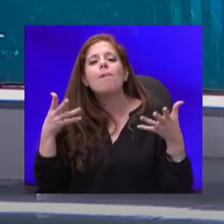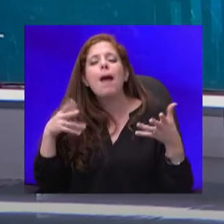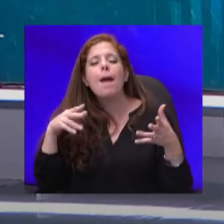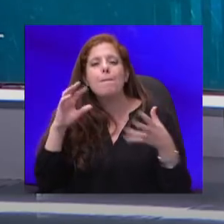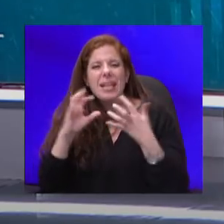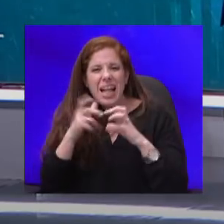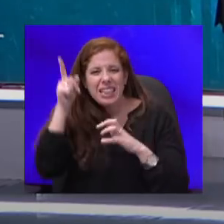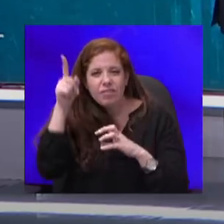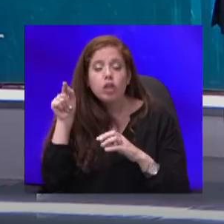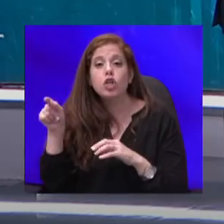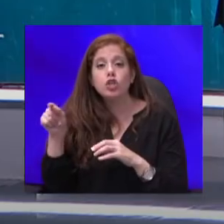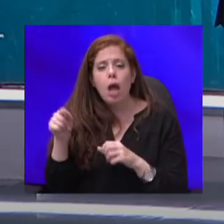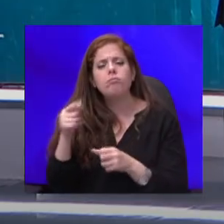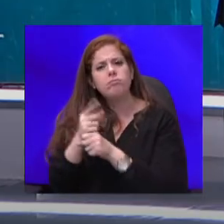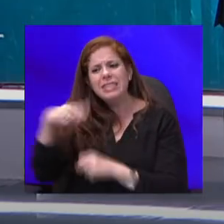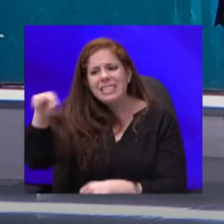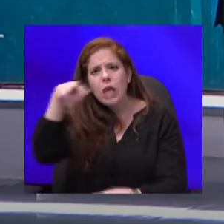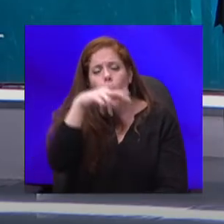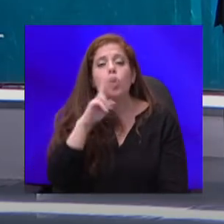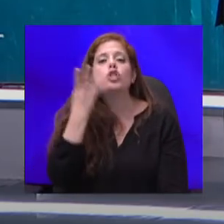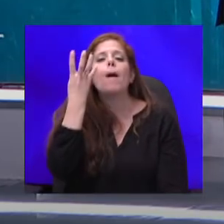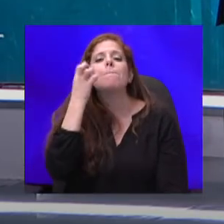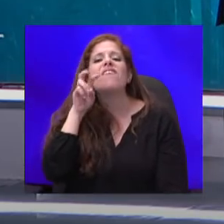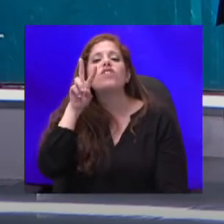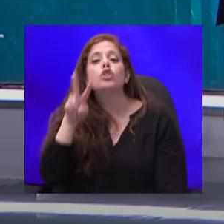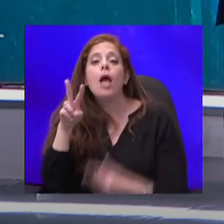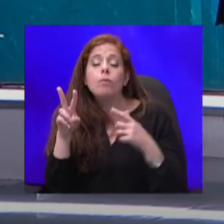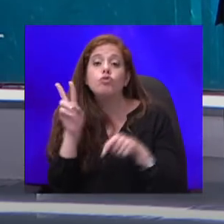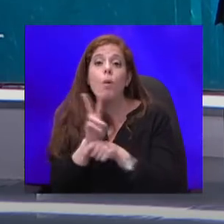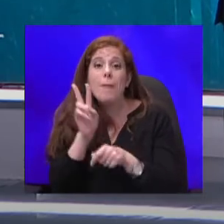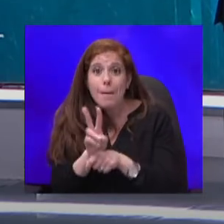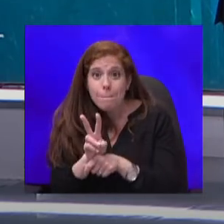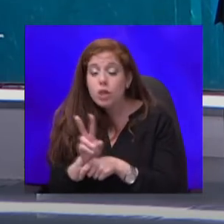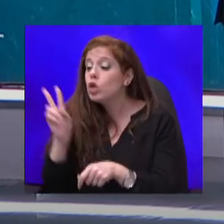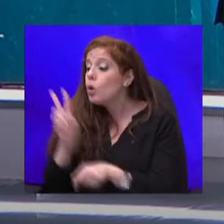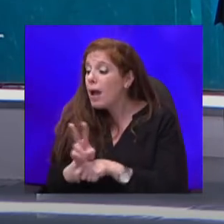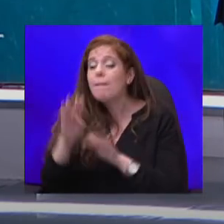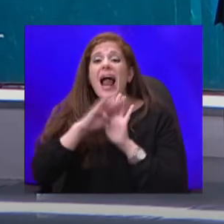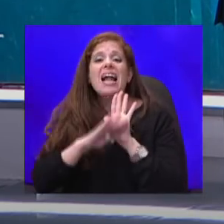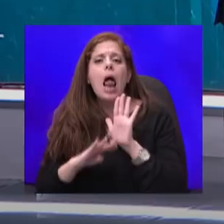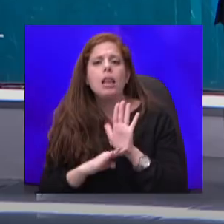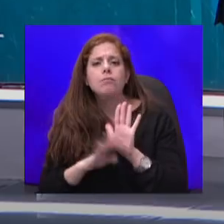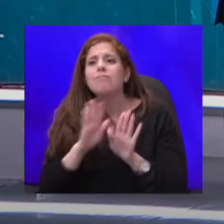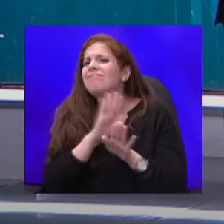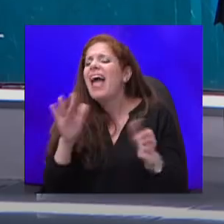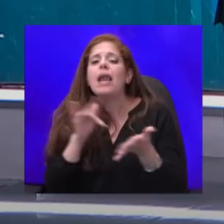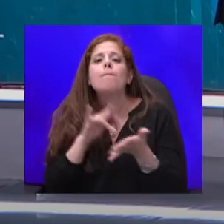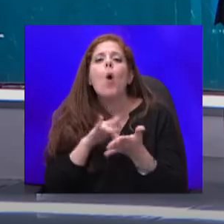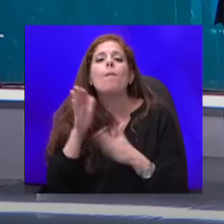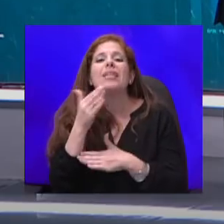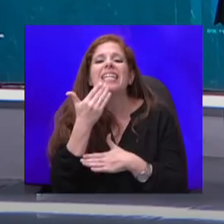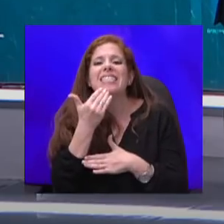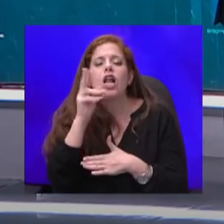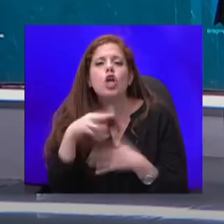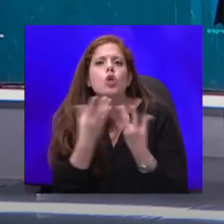סיור, יש 42 שומרים, ששומרים על כל הכללים. אין מקום במדינת ישראל, שיש כל כך הרבה שמירה חוץ